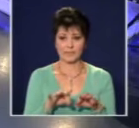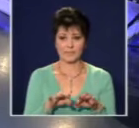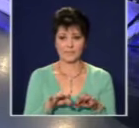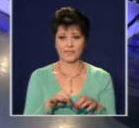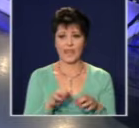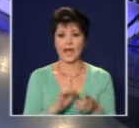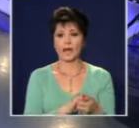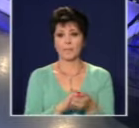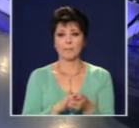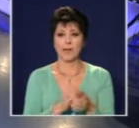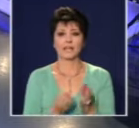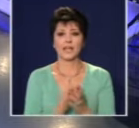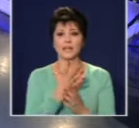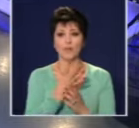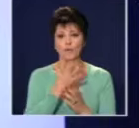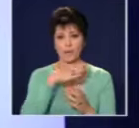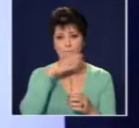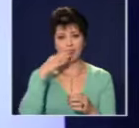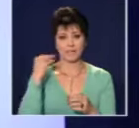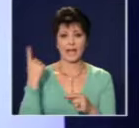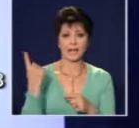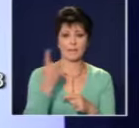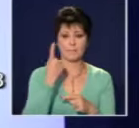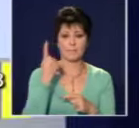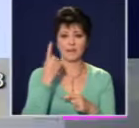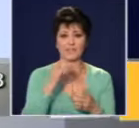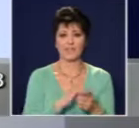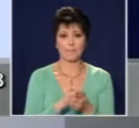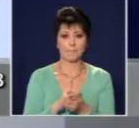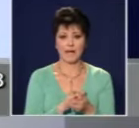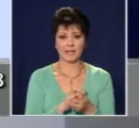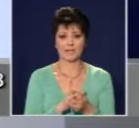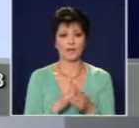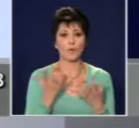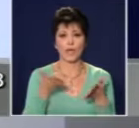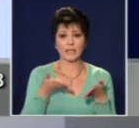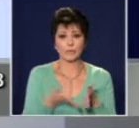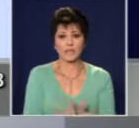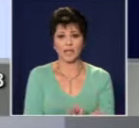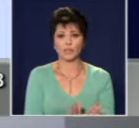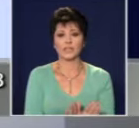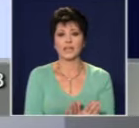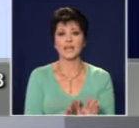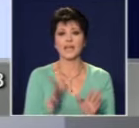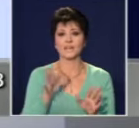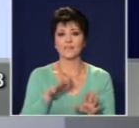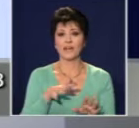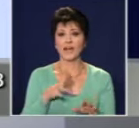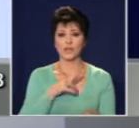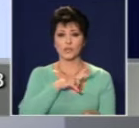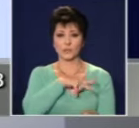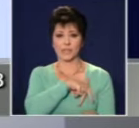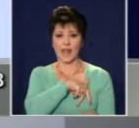България е първата партия която се създаде и се роди в социалните мрежи Това, което ние дарихме на